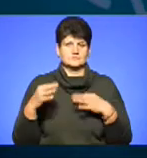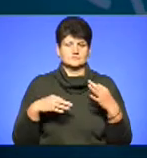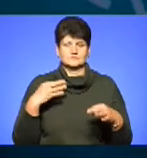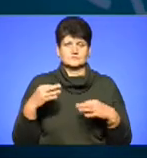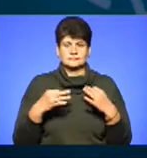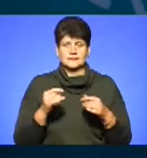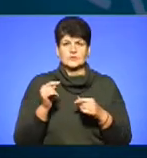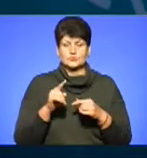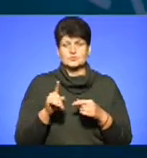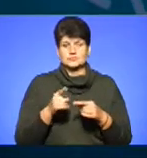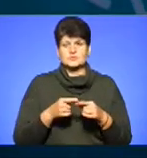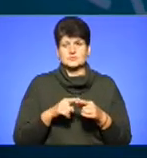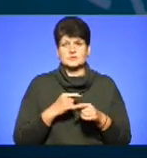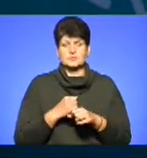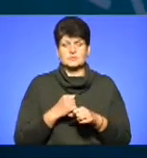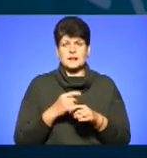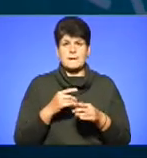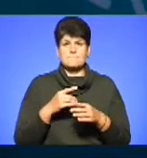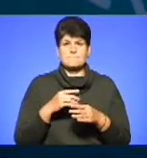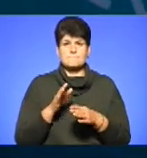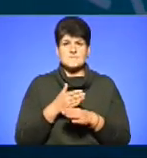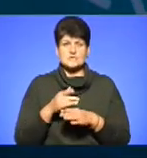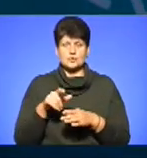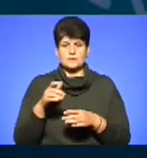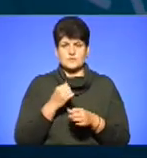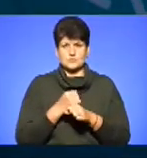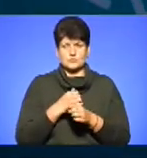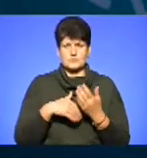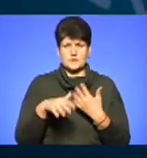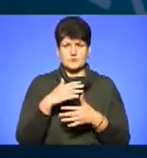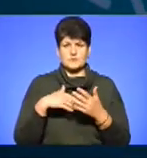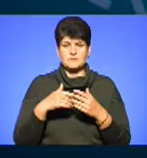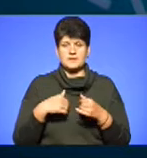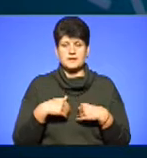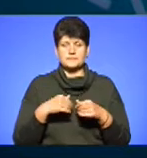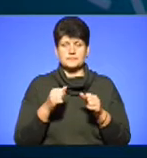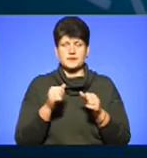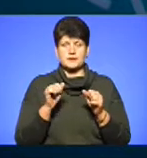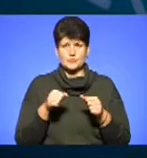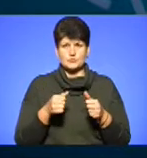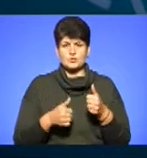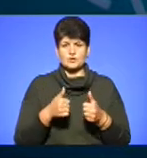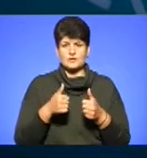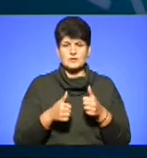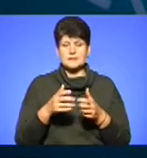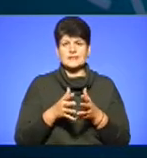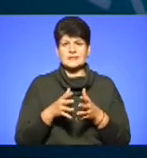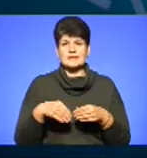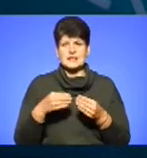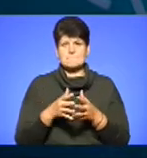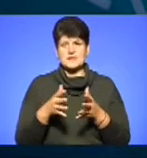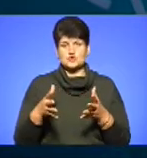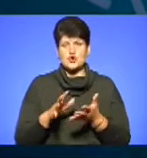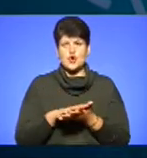щоб, оце, міжлідні зробити. Ну вони не годні конкурувати, ми ж даємо більшу гребну плату, ще щось.